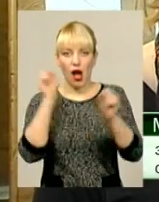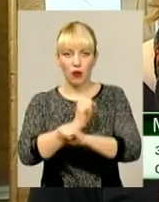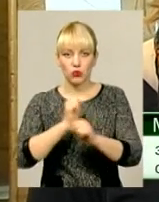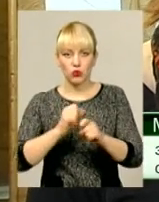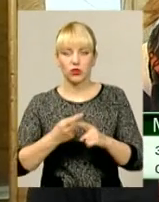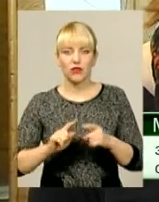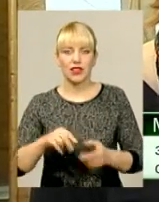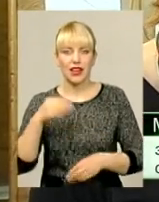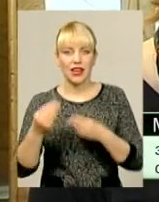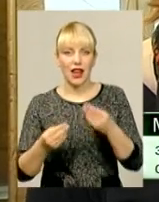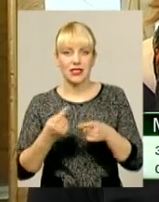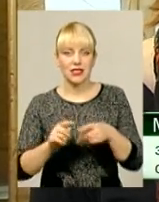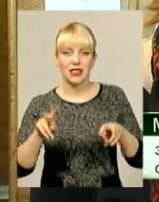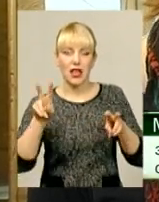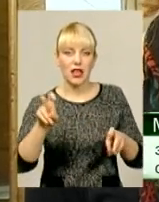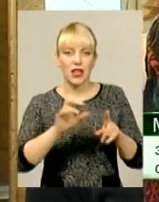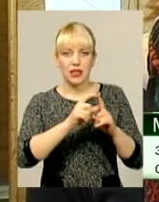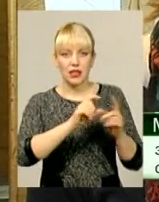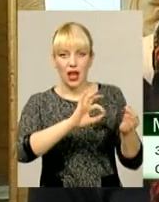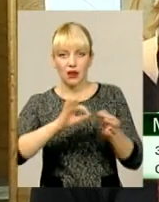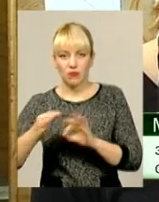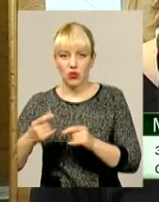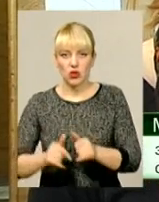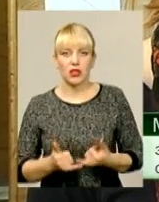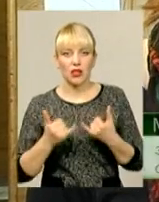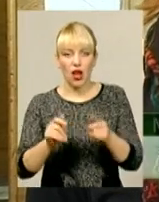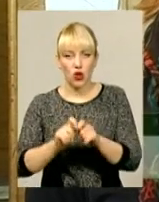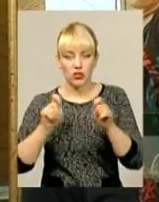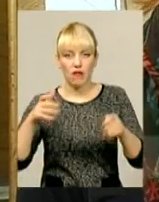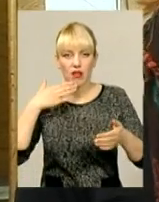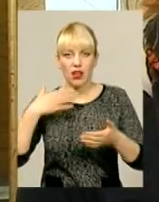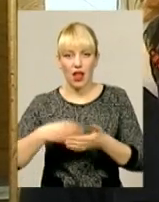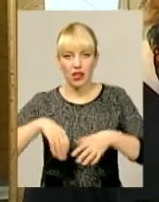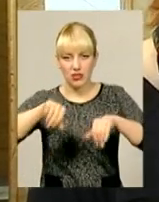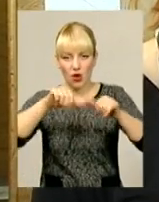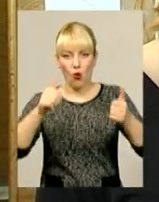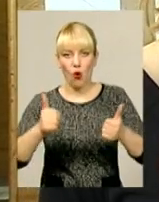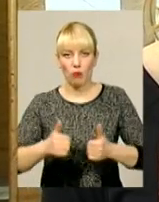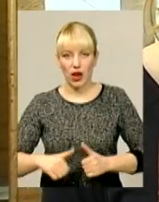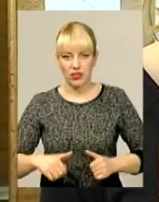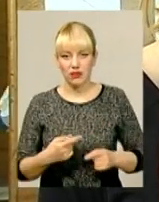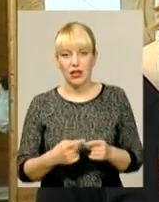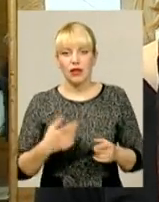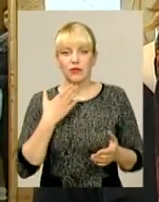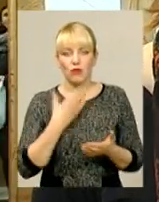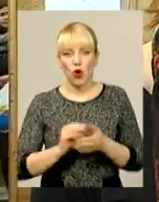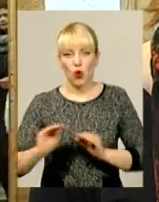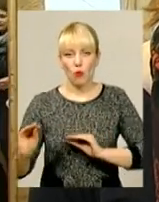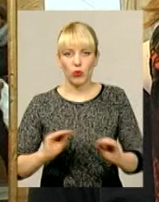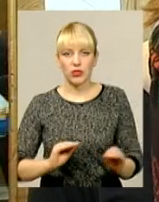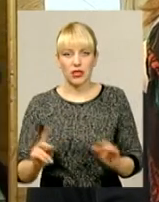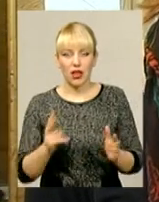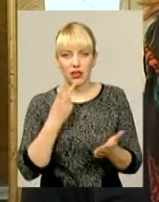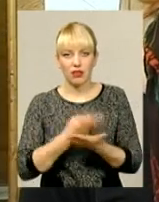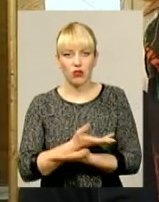з цим терміном для розкриття своїх образів і створює сюжетні композиції, у яких відображає